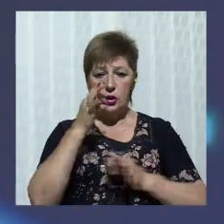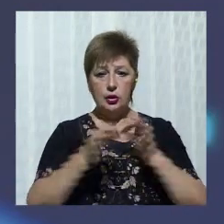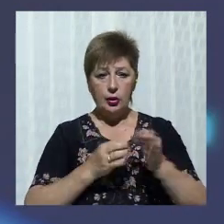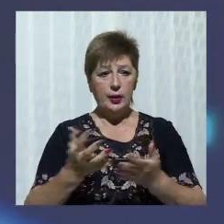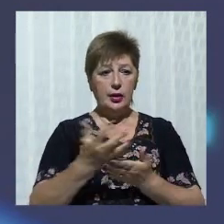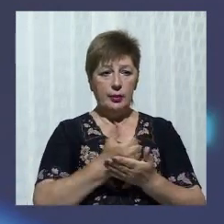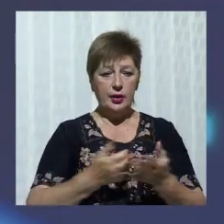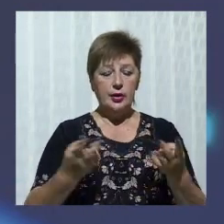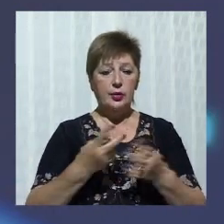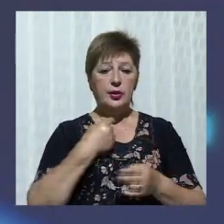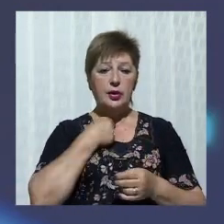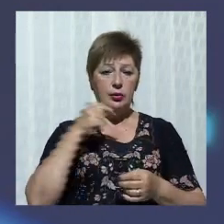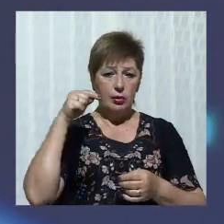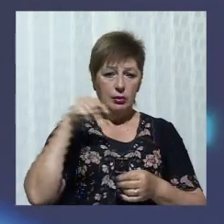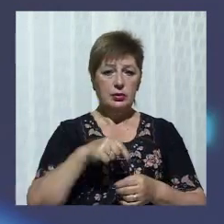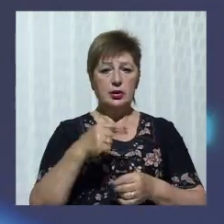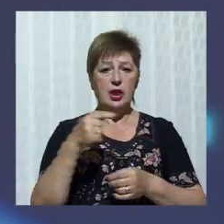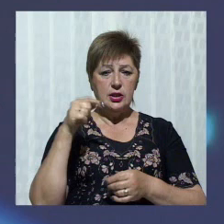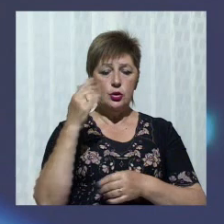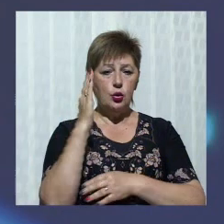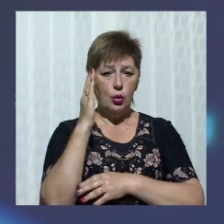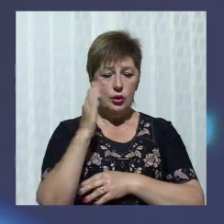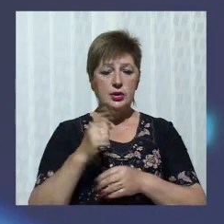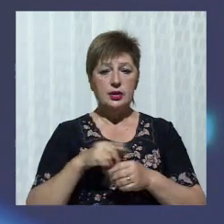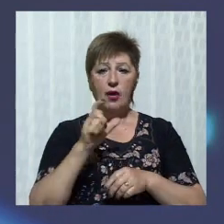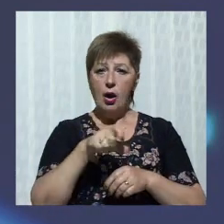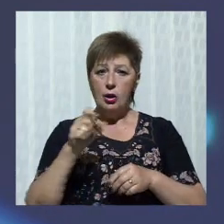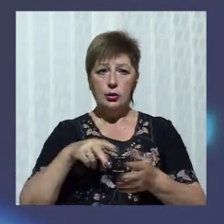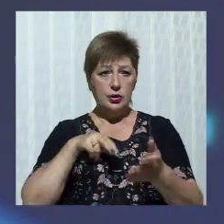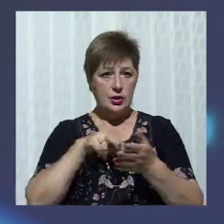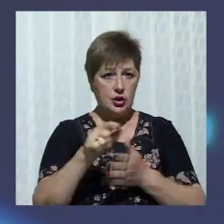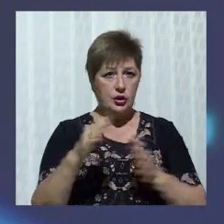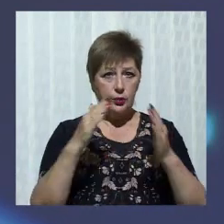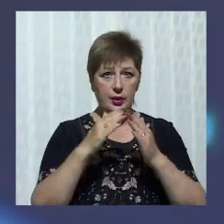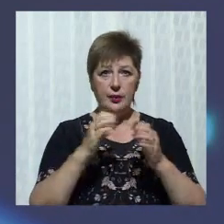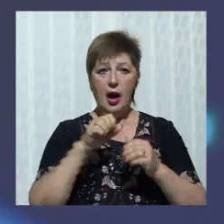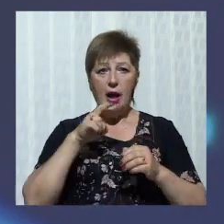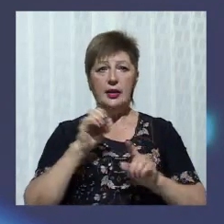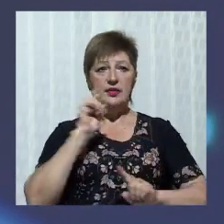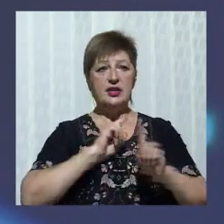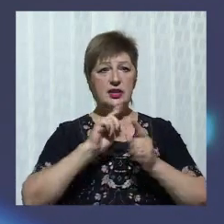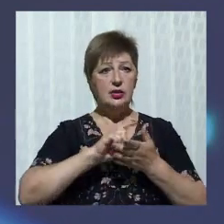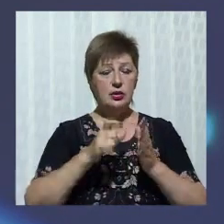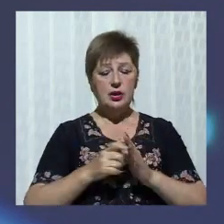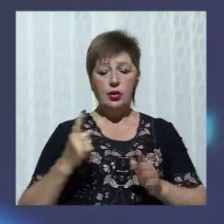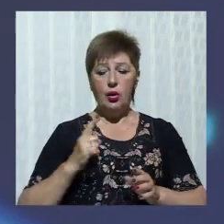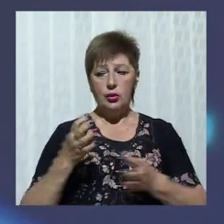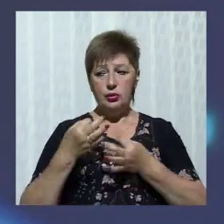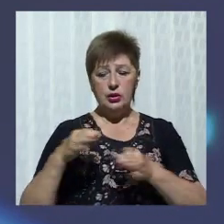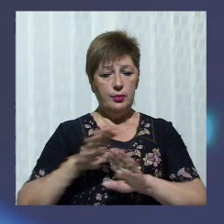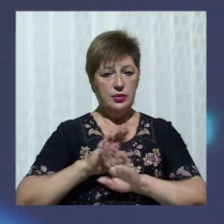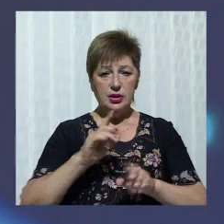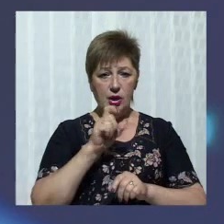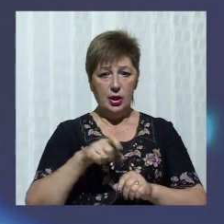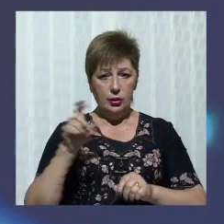і не включили до порядку денного. Люду увійшли до будівлі міськради, але до сесійної зали охорона їх не пустила. На сесії питання